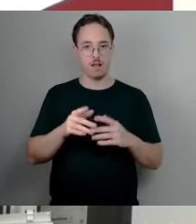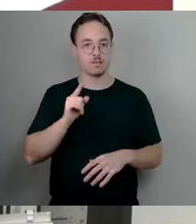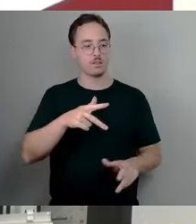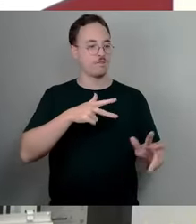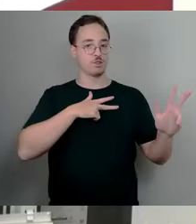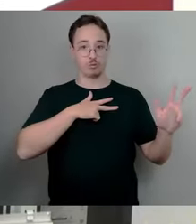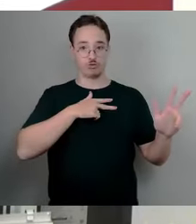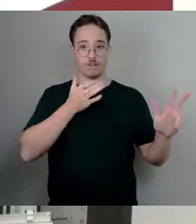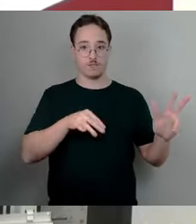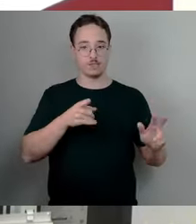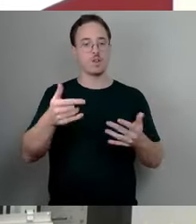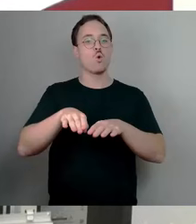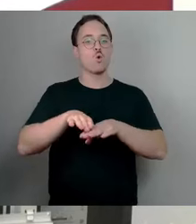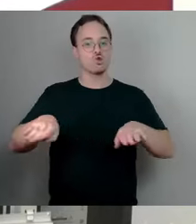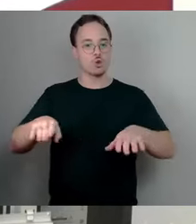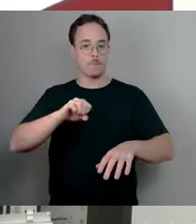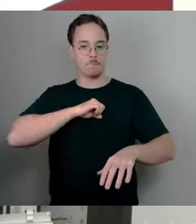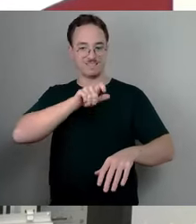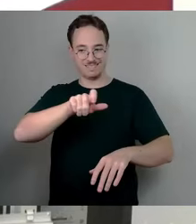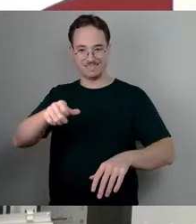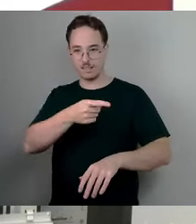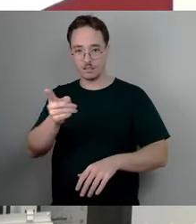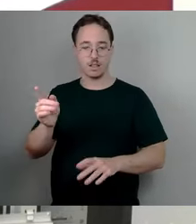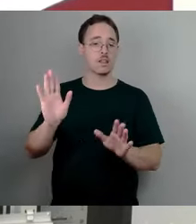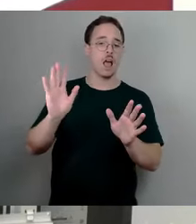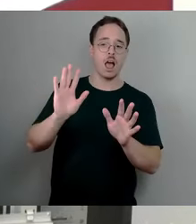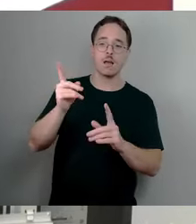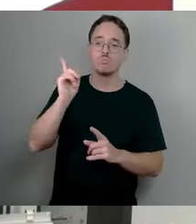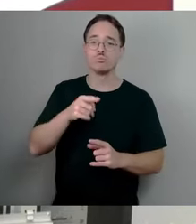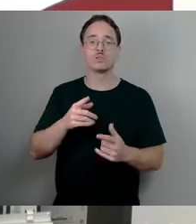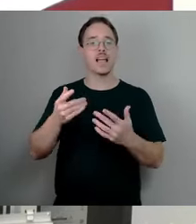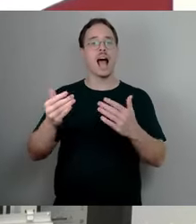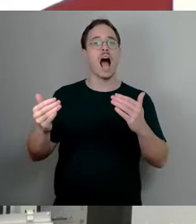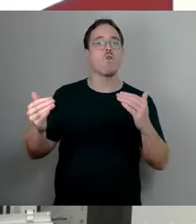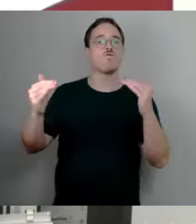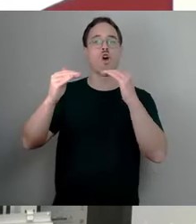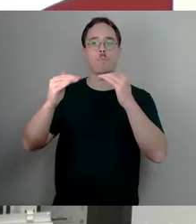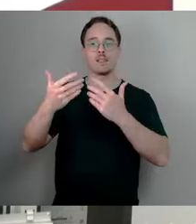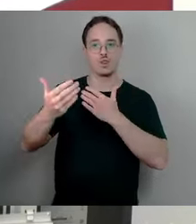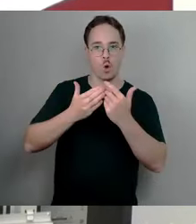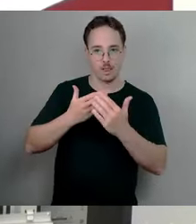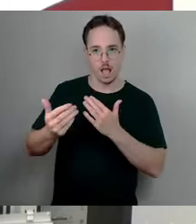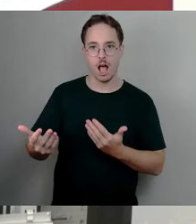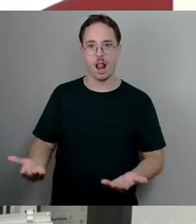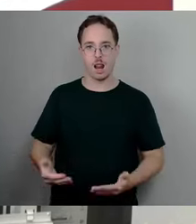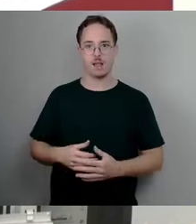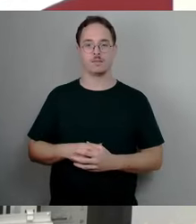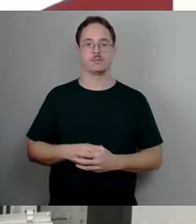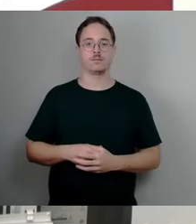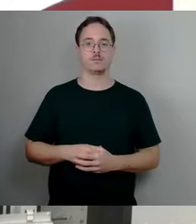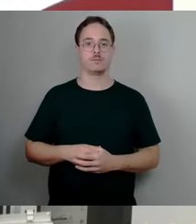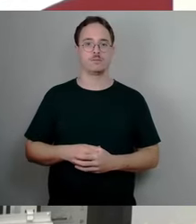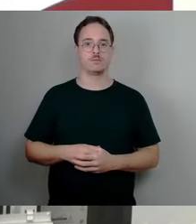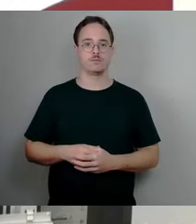Grundstücksbesitzer. Nein, es muss aufkommensneutral sein. Und individualisiere ich das mal. Was heißt das denn für den Einzelnen mit seinem